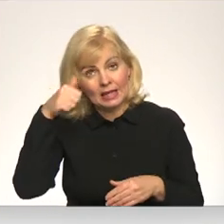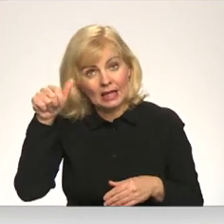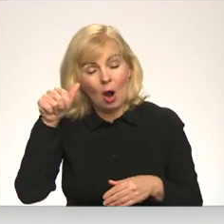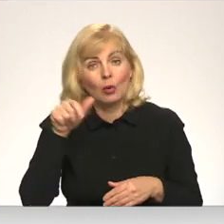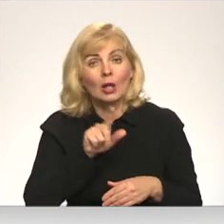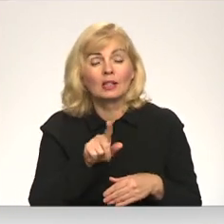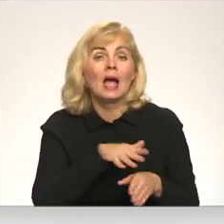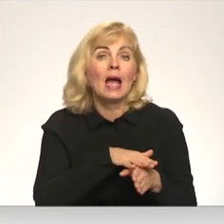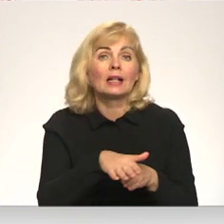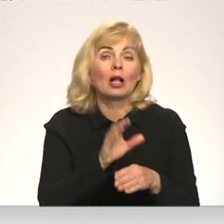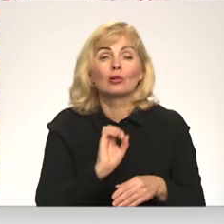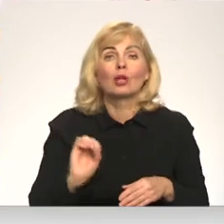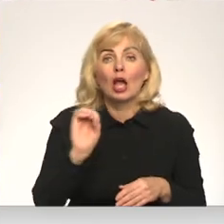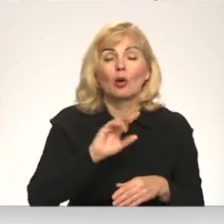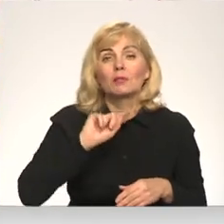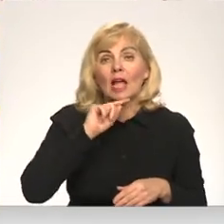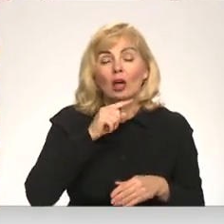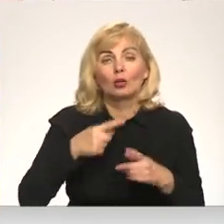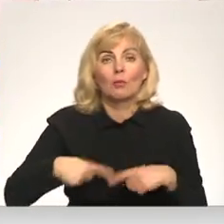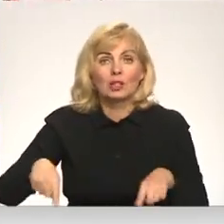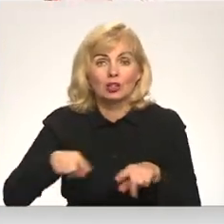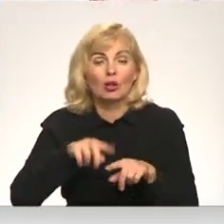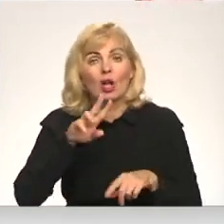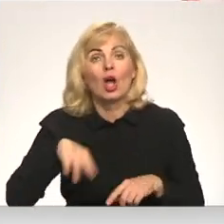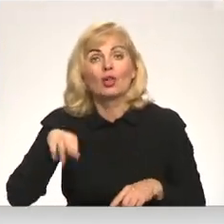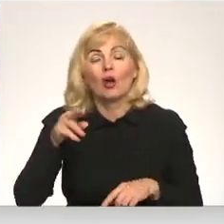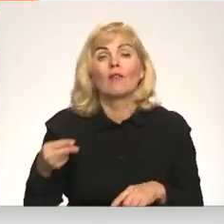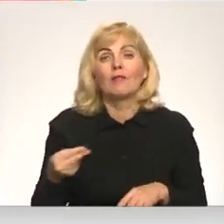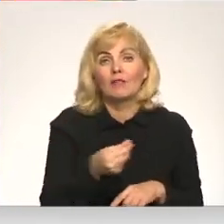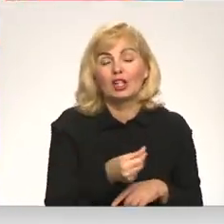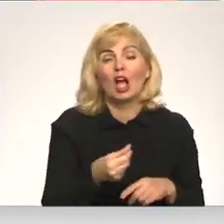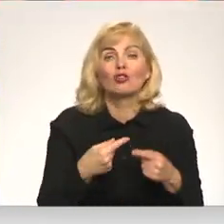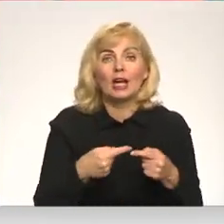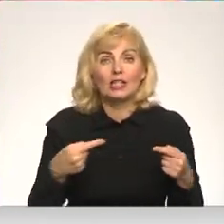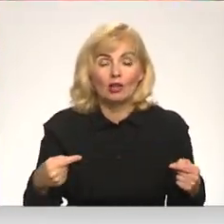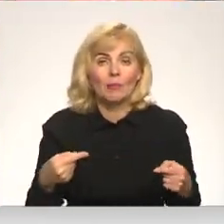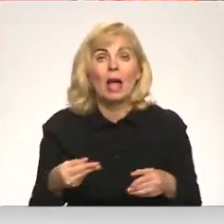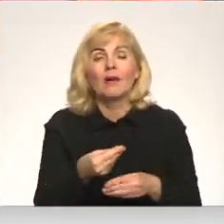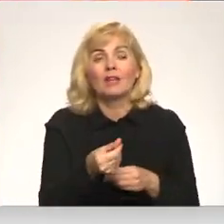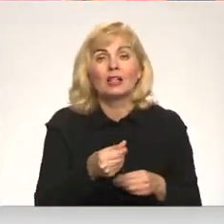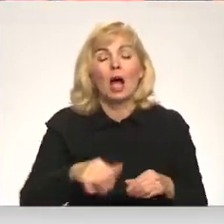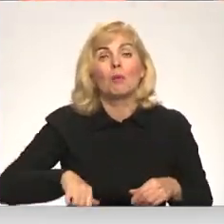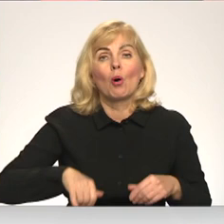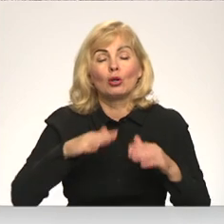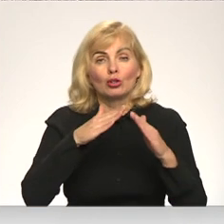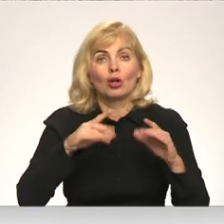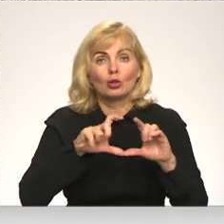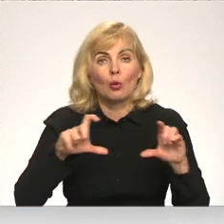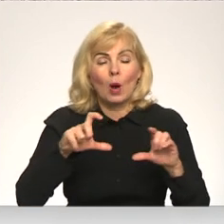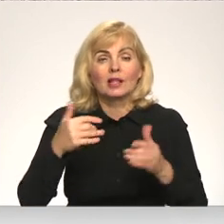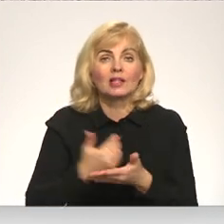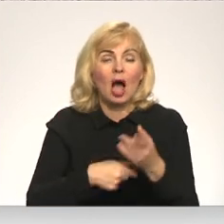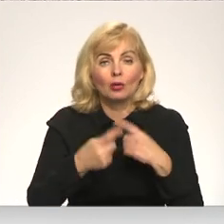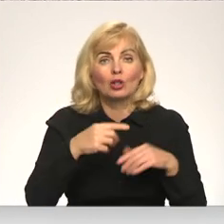ticis realizēts Eiropas ekonomikas zonas un Norvēģijas finanšu instrumenta finansēts muižas skolu atjaunošanas projekts,